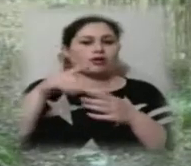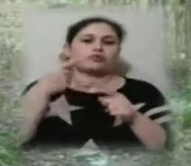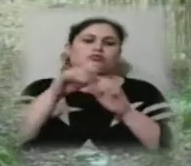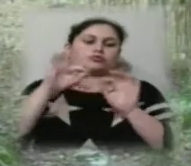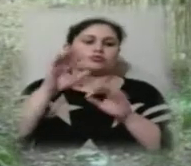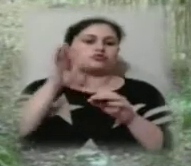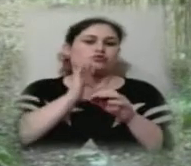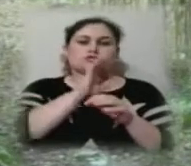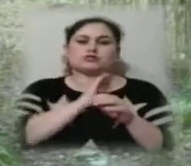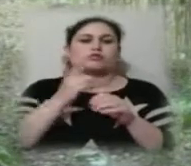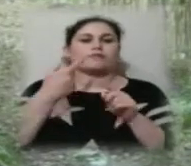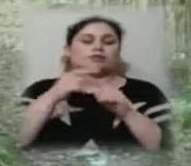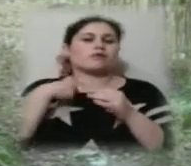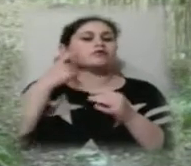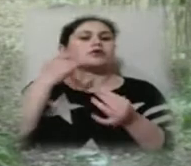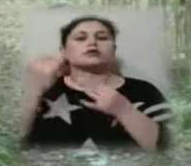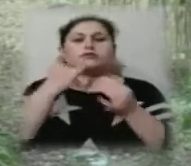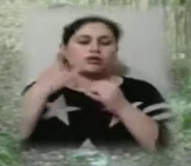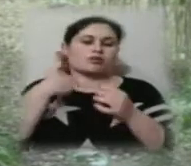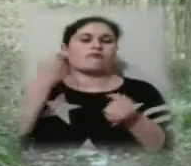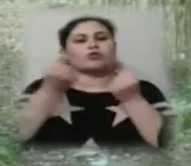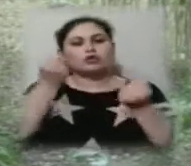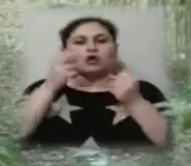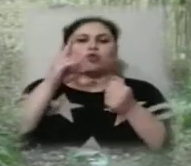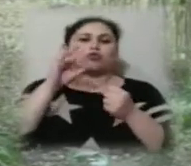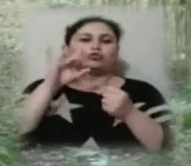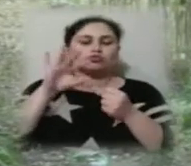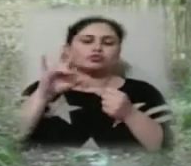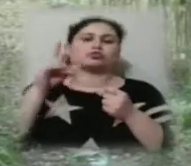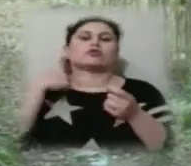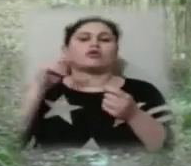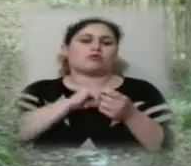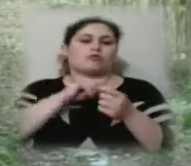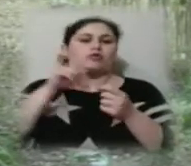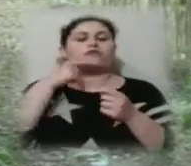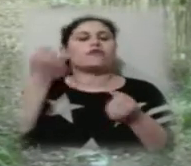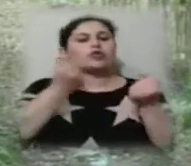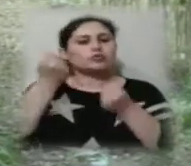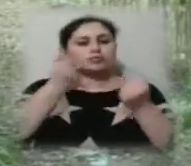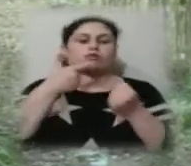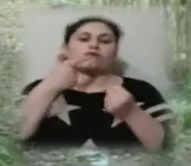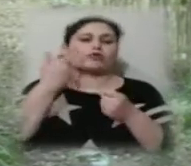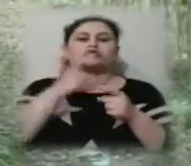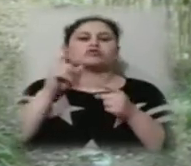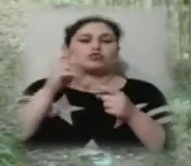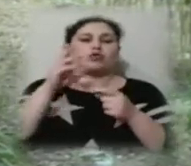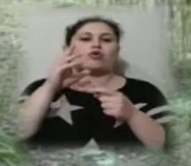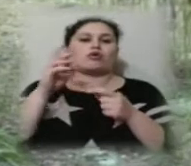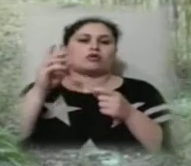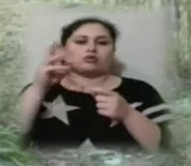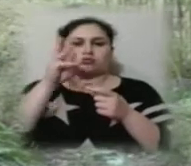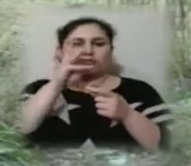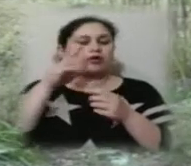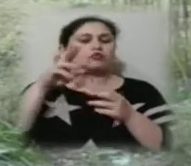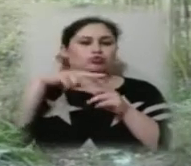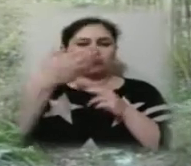з водіями, з кондукторами, які працюють на комунальному підприємстві. Водії кажуть, що їм компенсували заборгованість за два місяці, кондуктори кажуть,